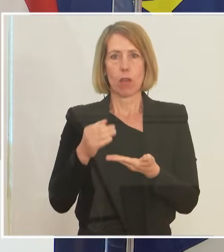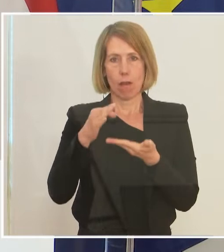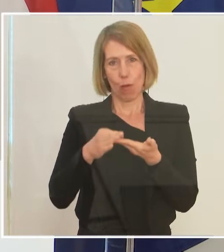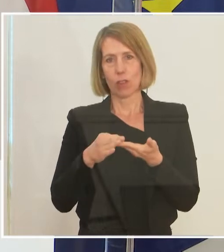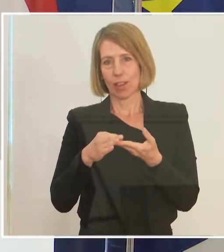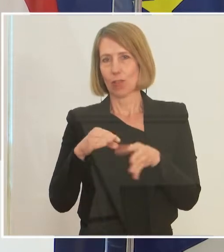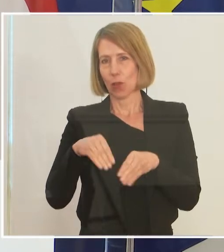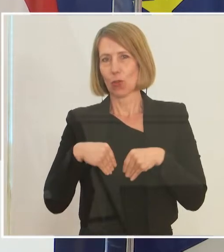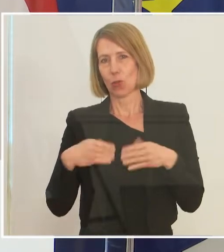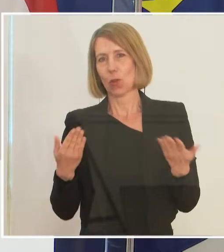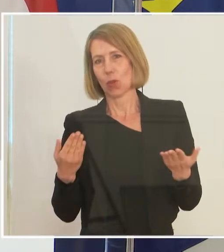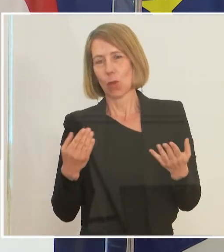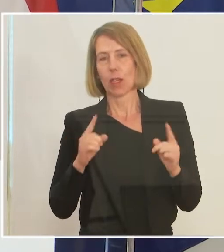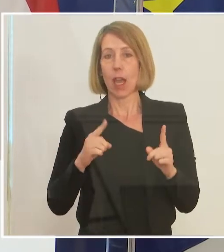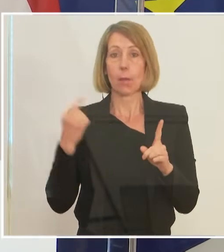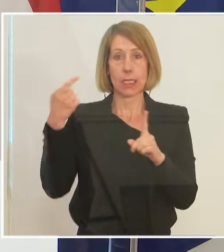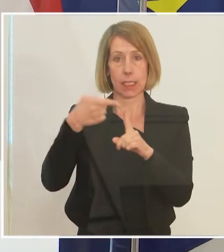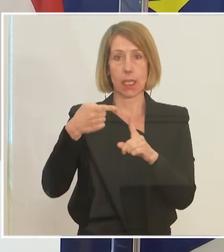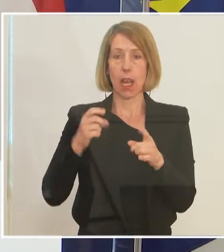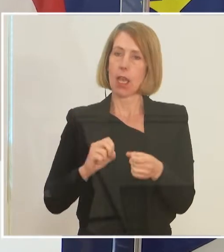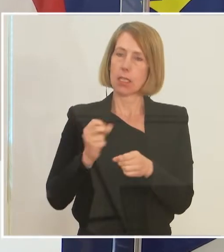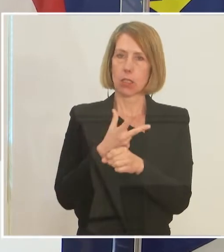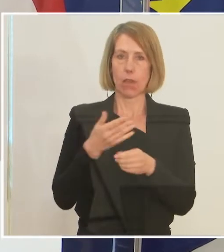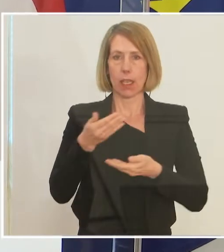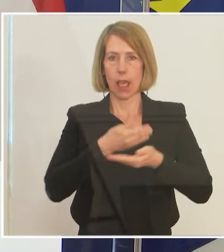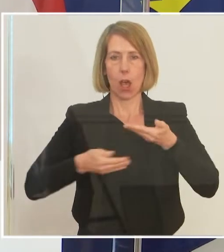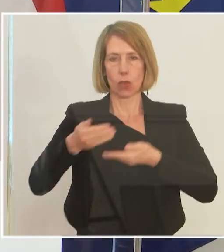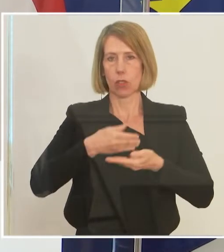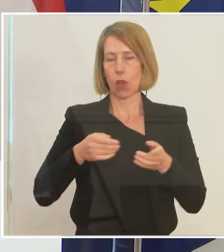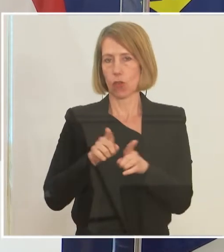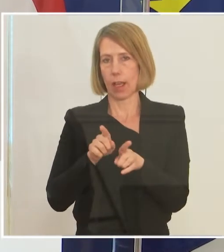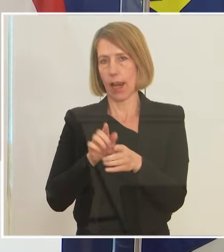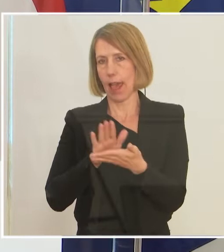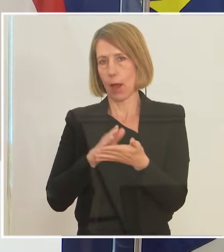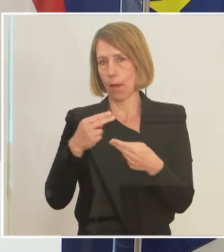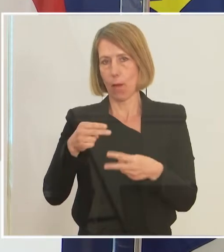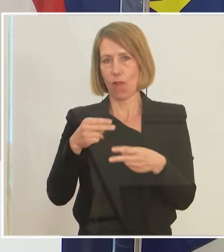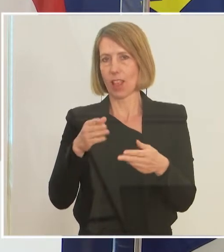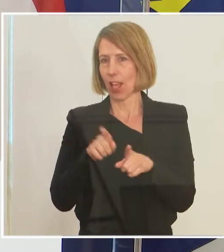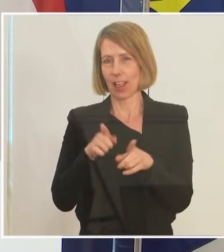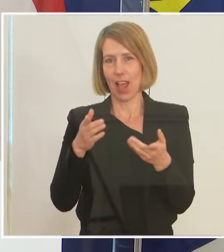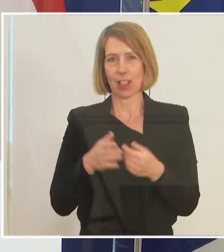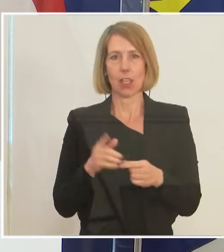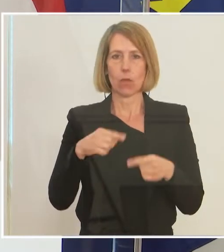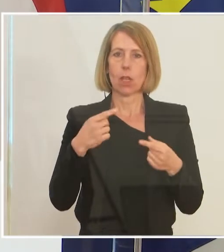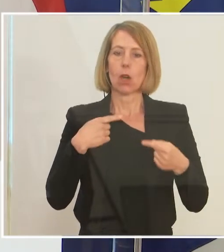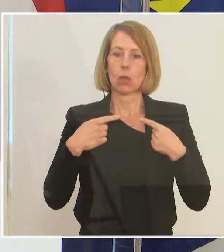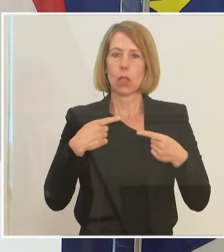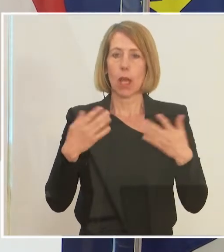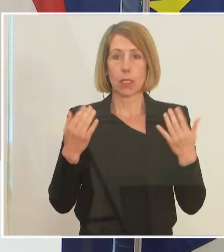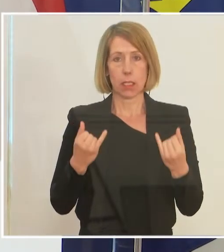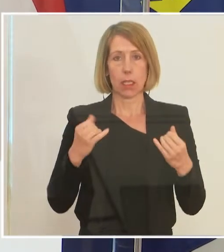einzunehmen, aber das Ziel und der Zweck des Austauschs ist natürlich gleich geblieben. Wir haben uns unterhalten über die aktuelle